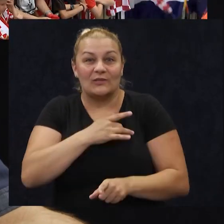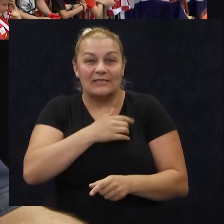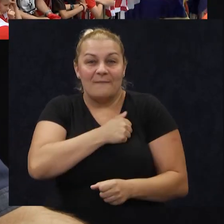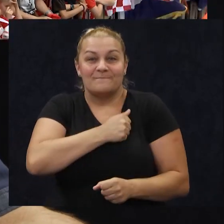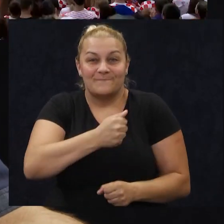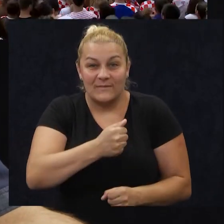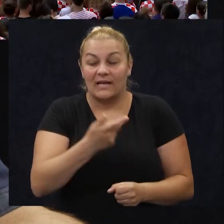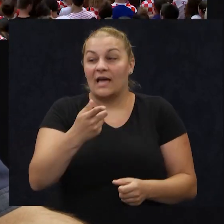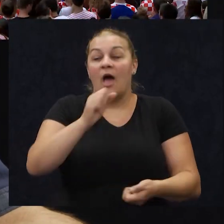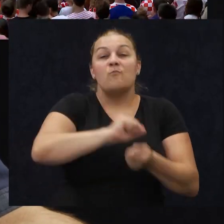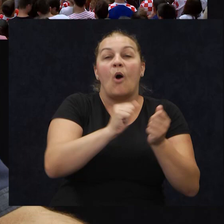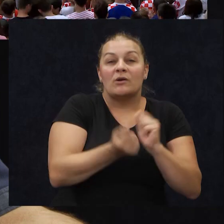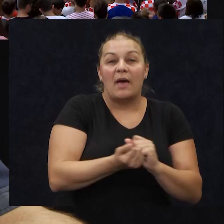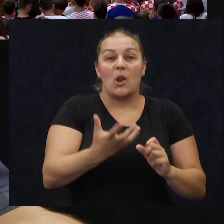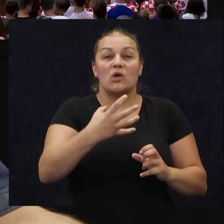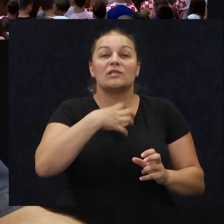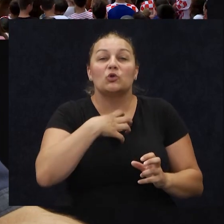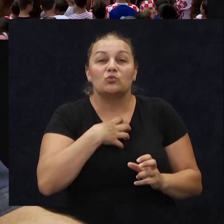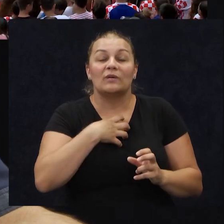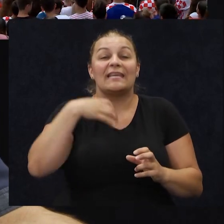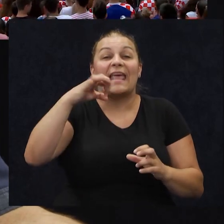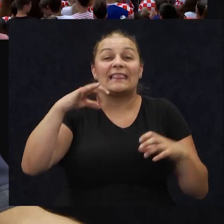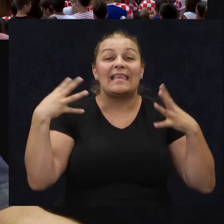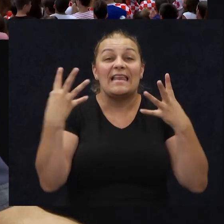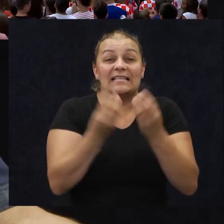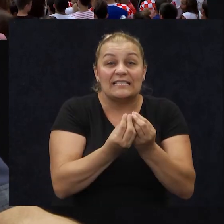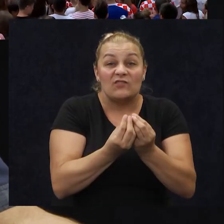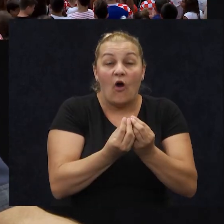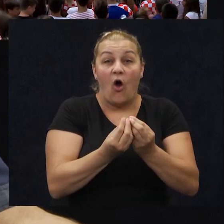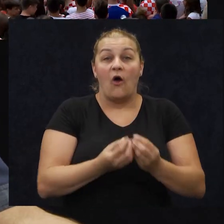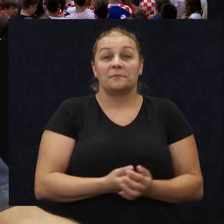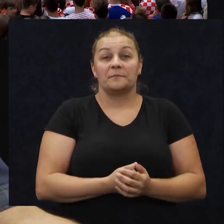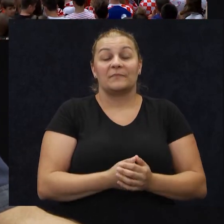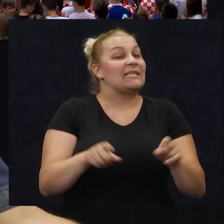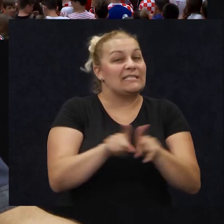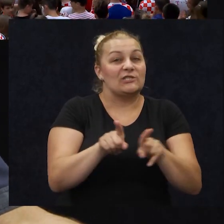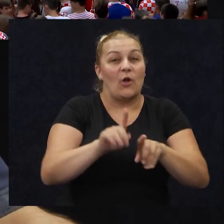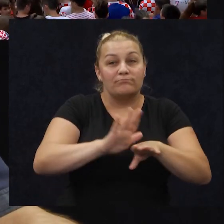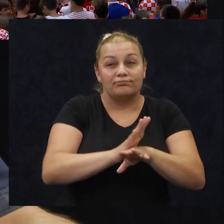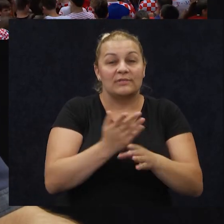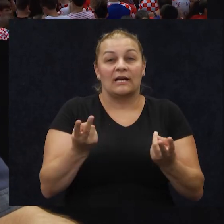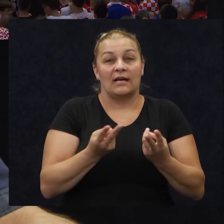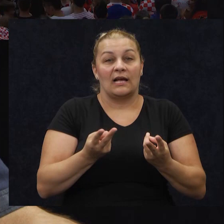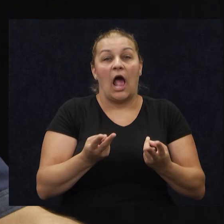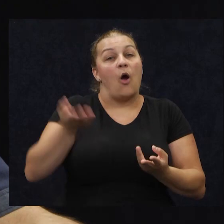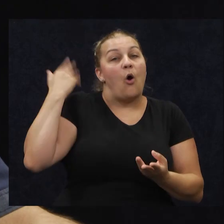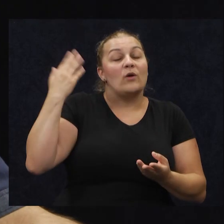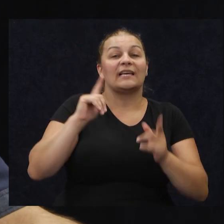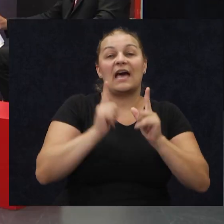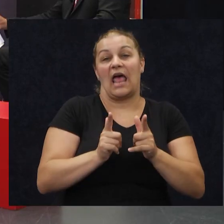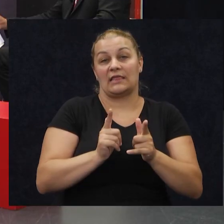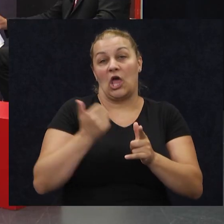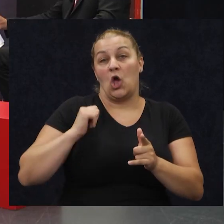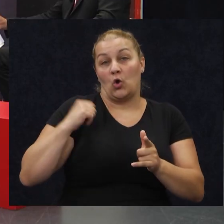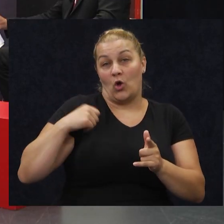borbenost, duh, jedinstvo isto, isto ko onih ratnih godina